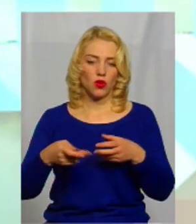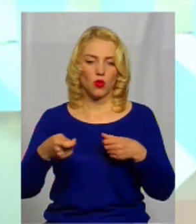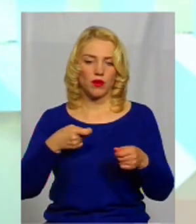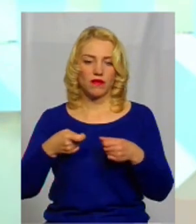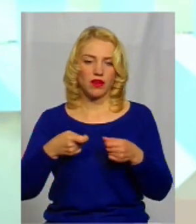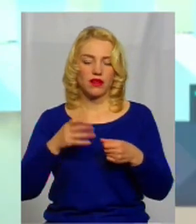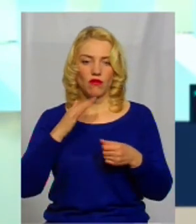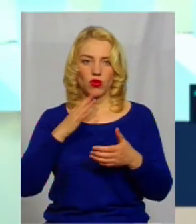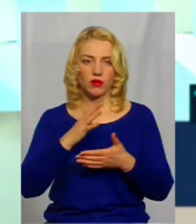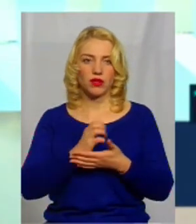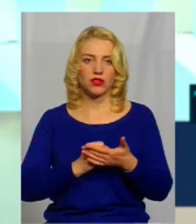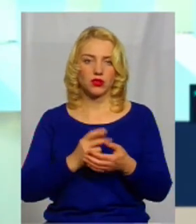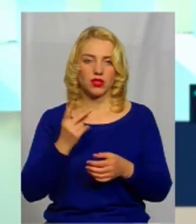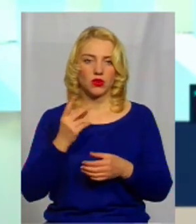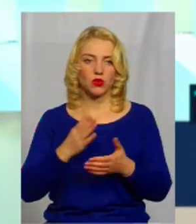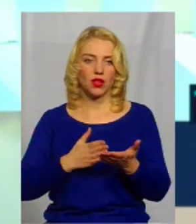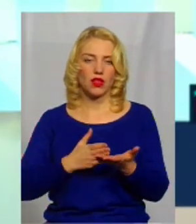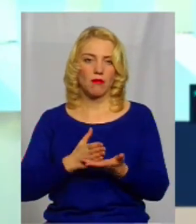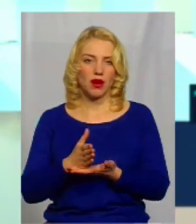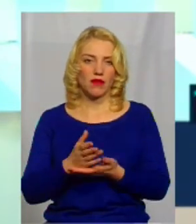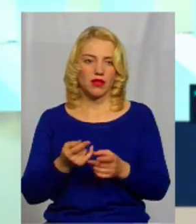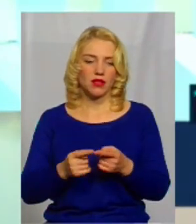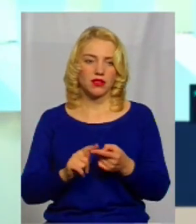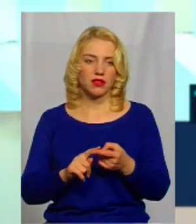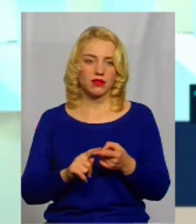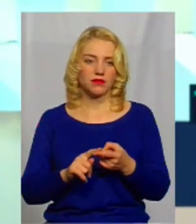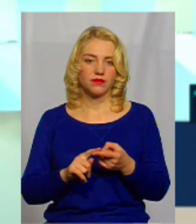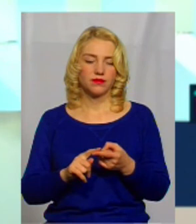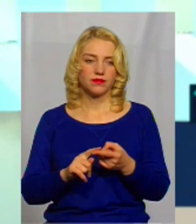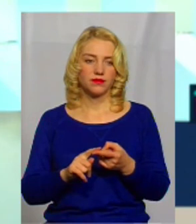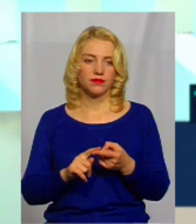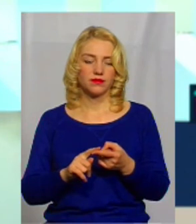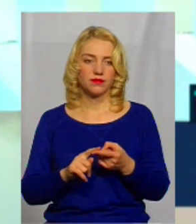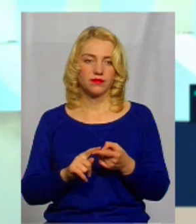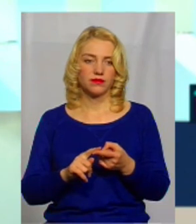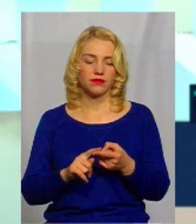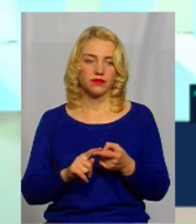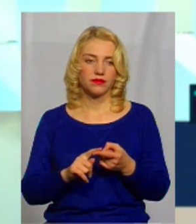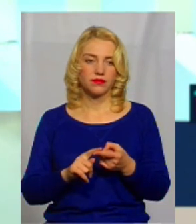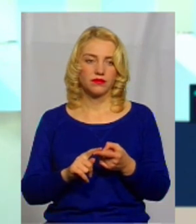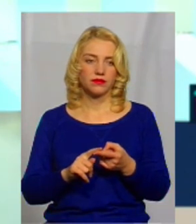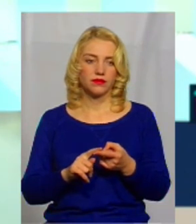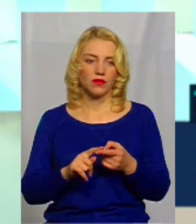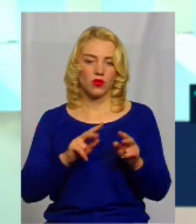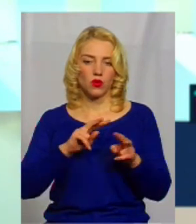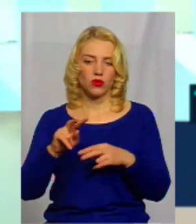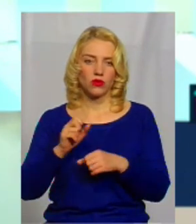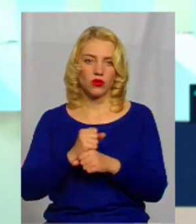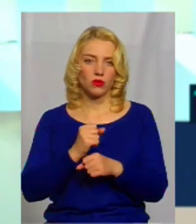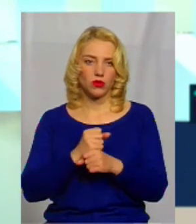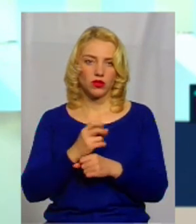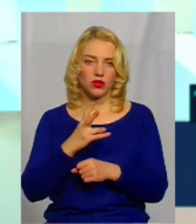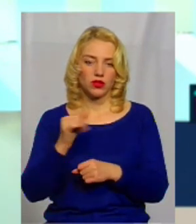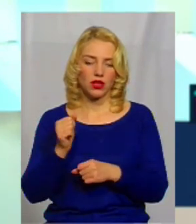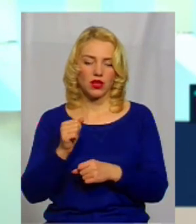ресурсами. І друге направлення – це експлуатаційно-доголюдові роботи на